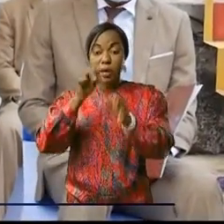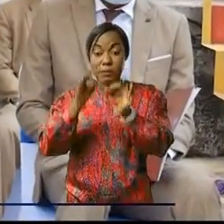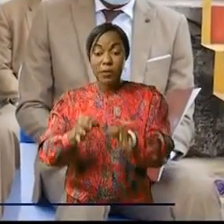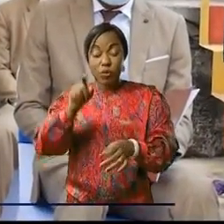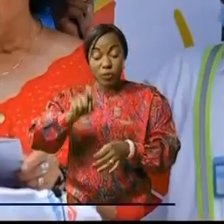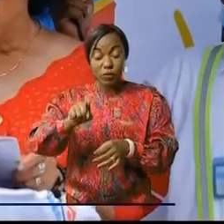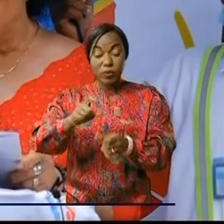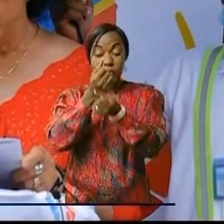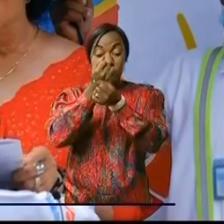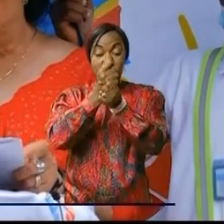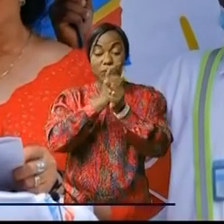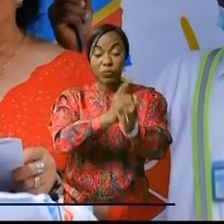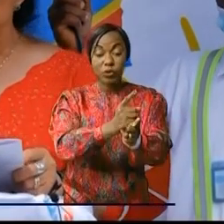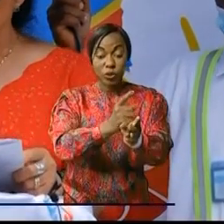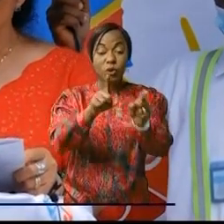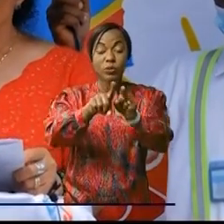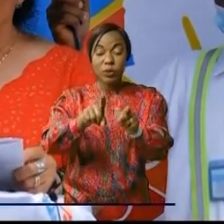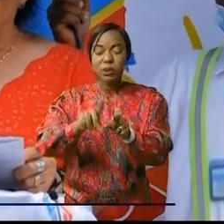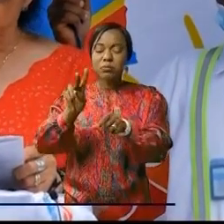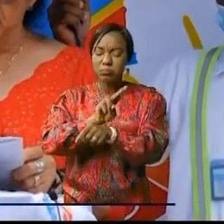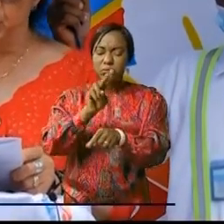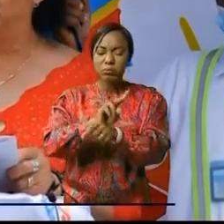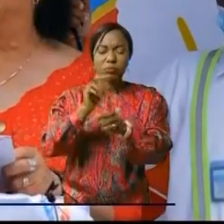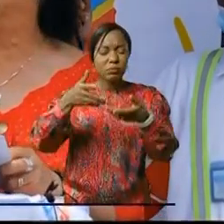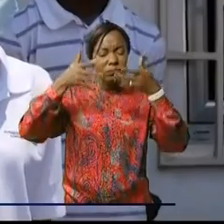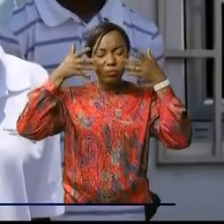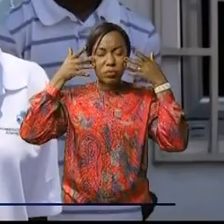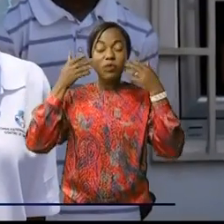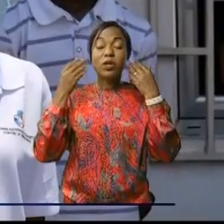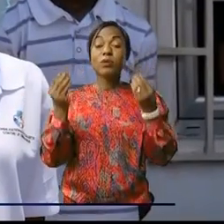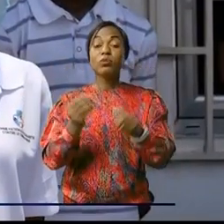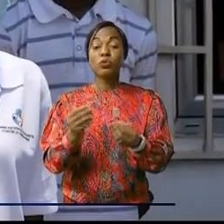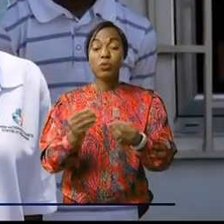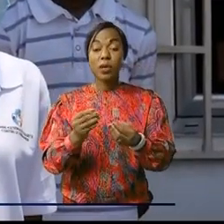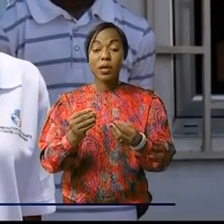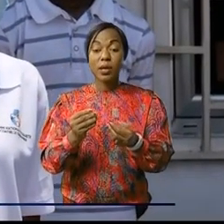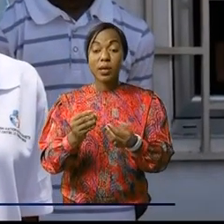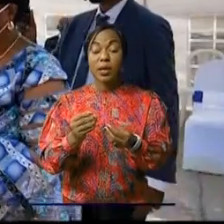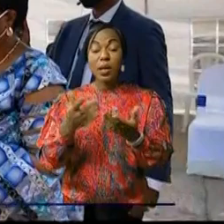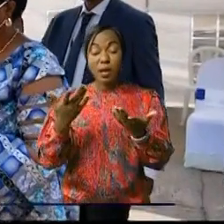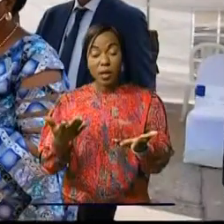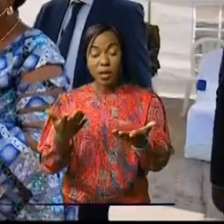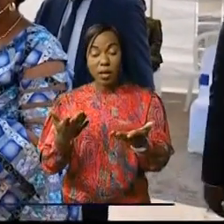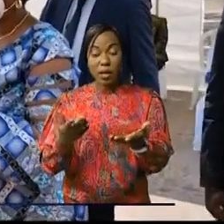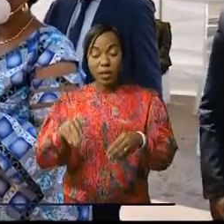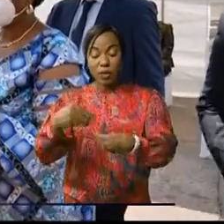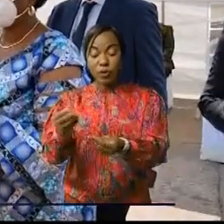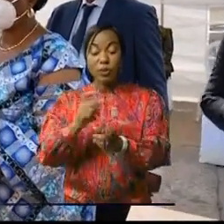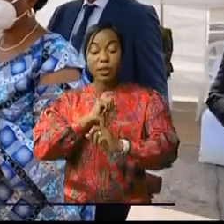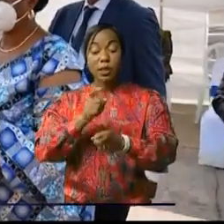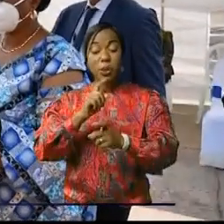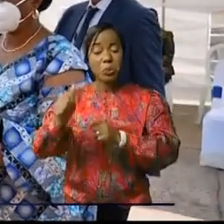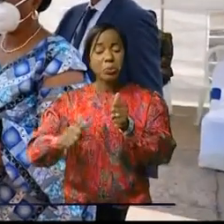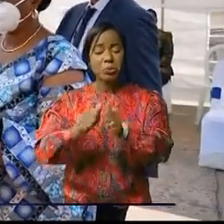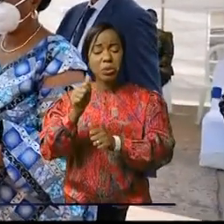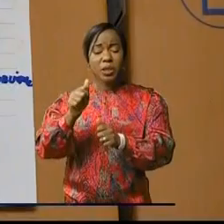bien se protéger est celle d'appliquer les gestes et barrières. Voilà pourquoi le MSC a offert un don de plus